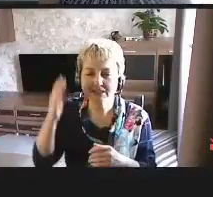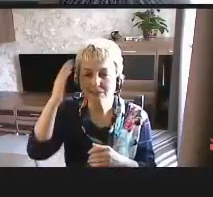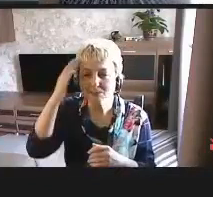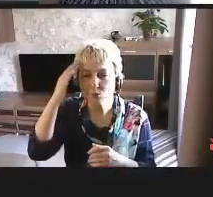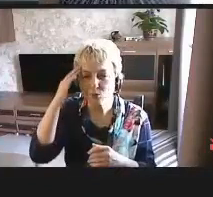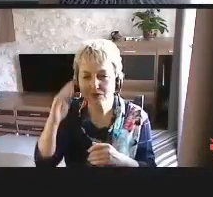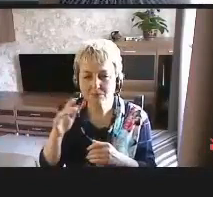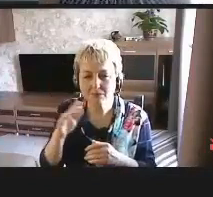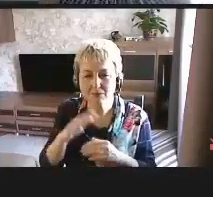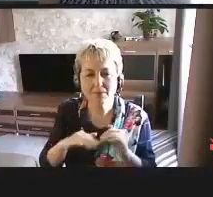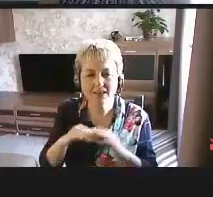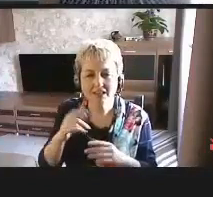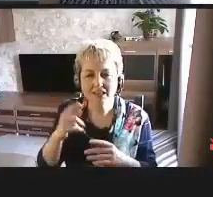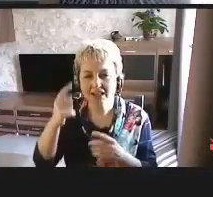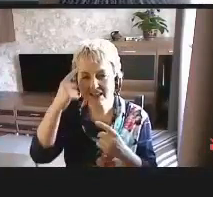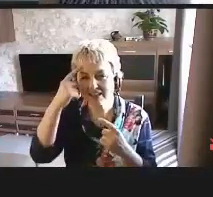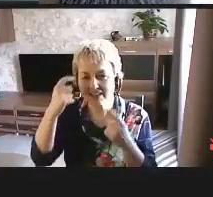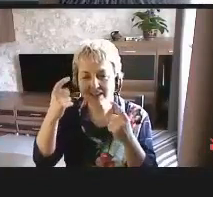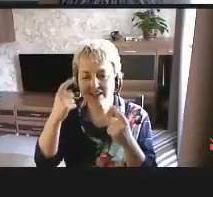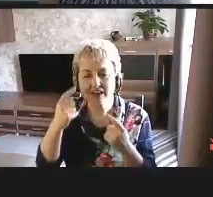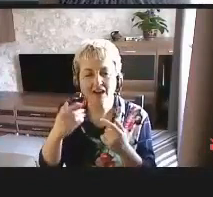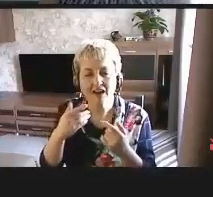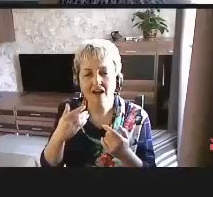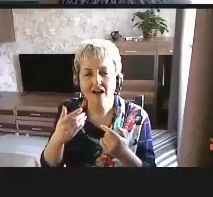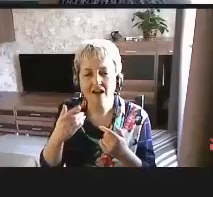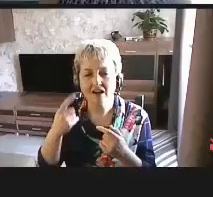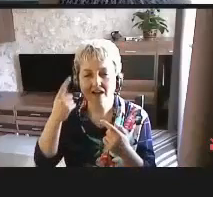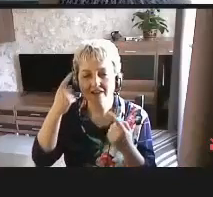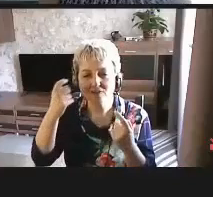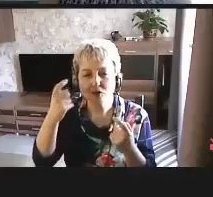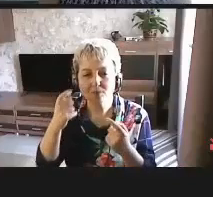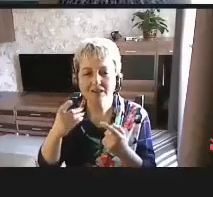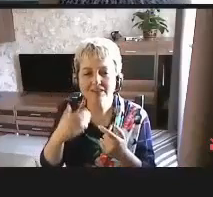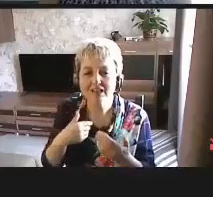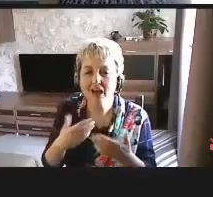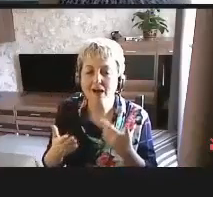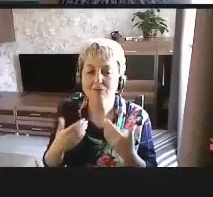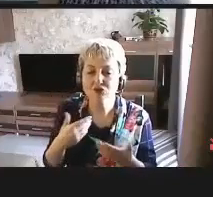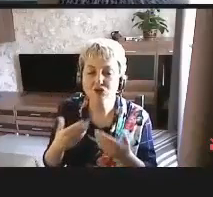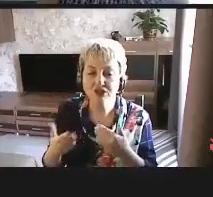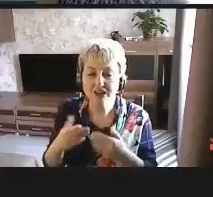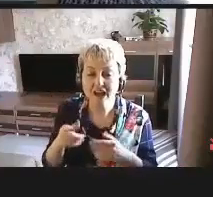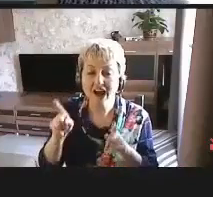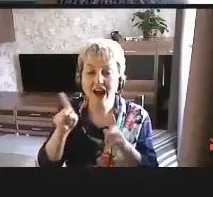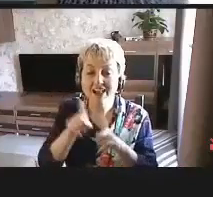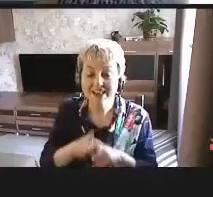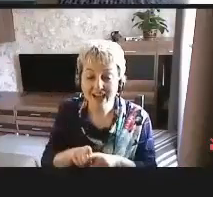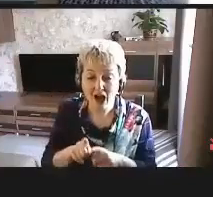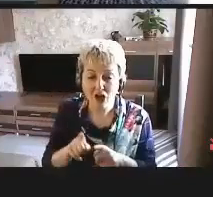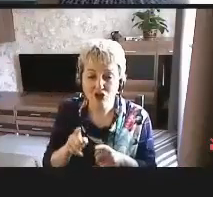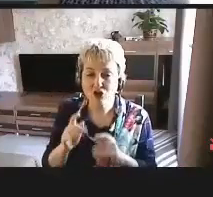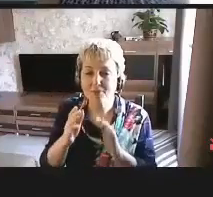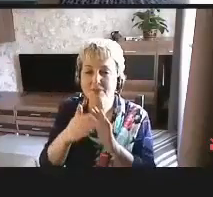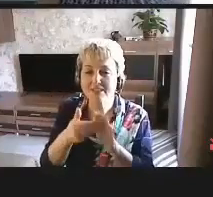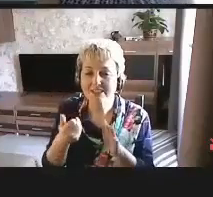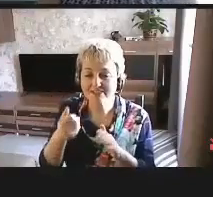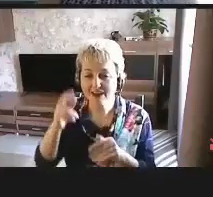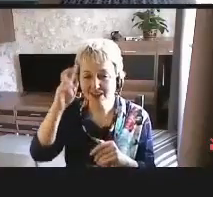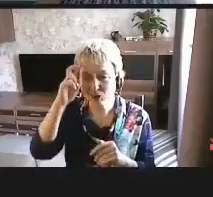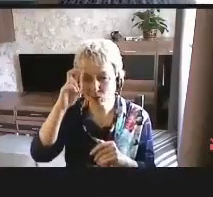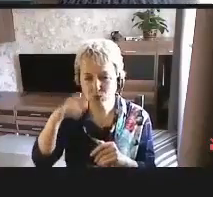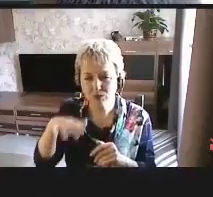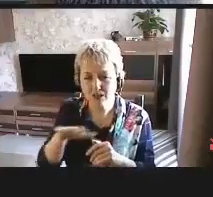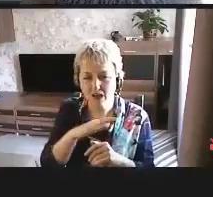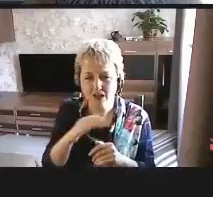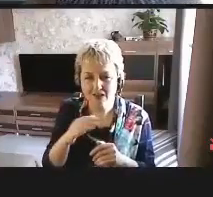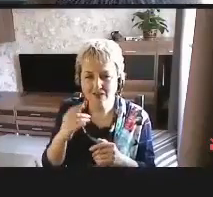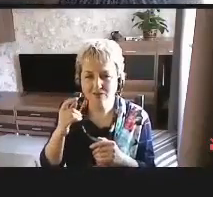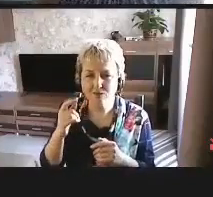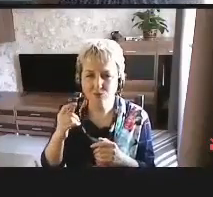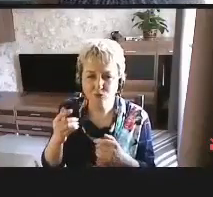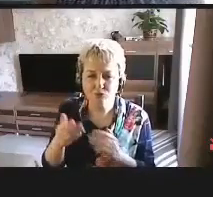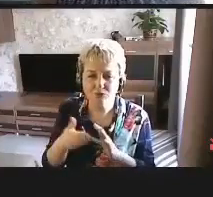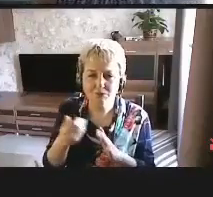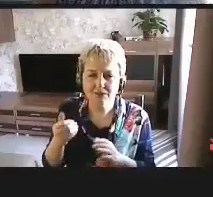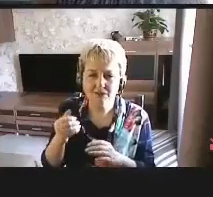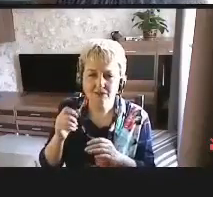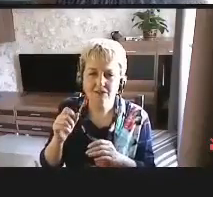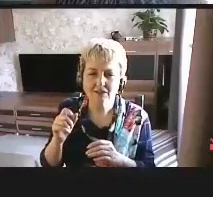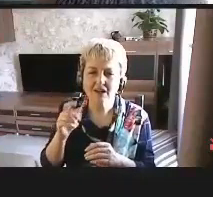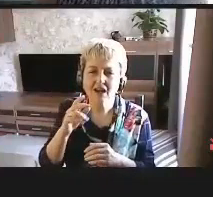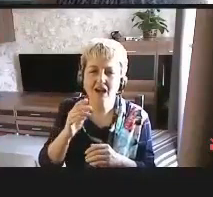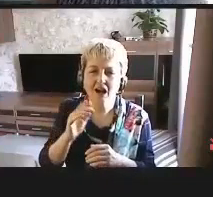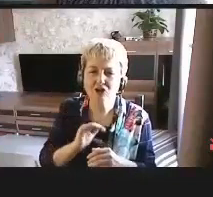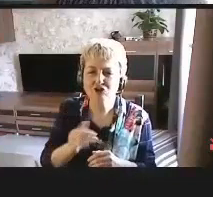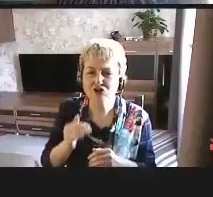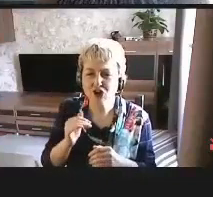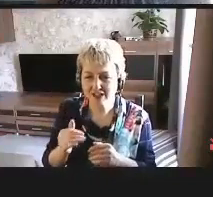методы и форматы общения, а также призывает государство побуждать как частных